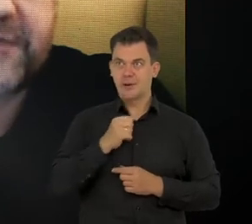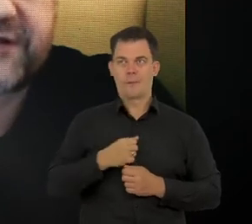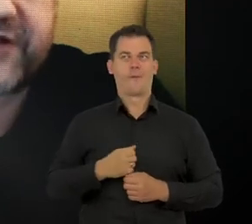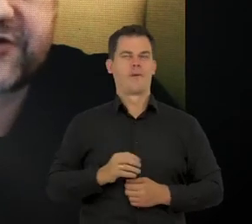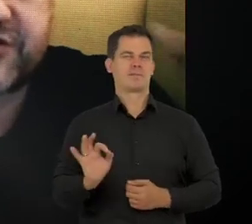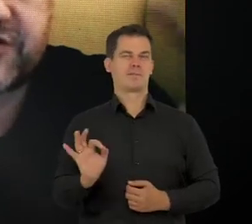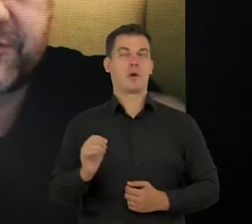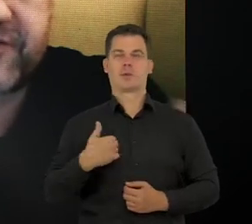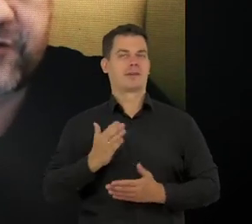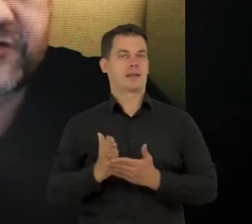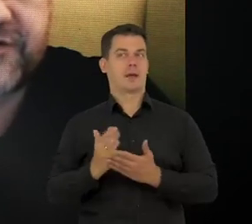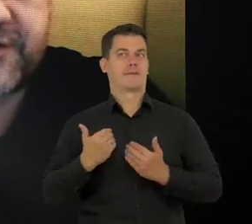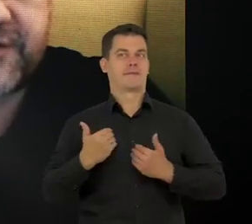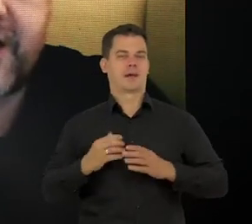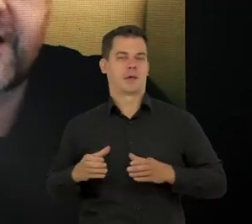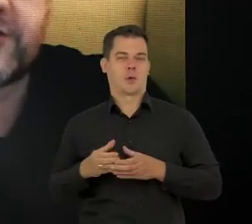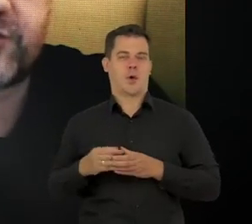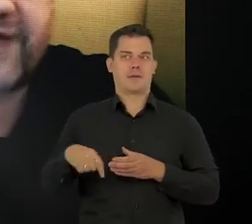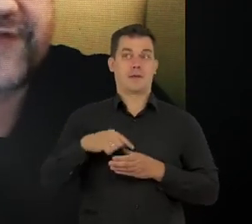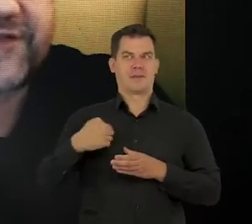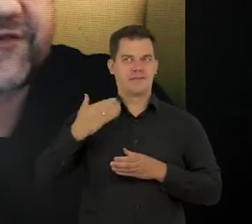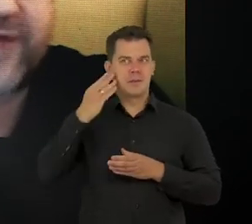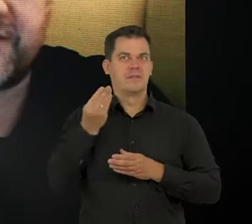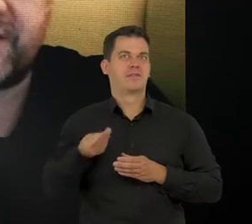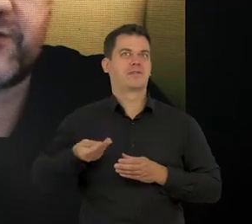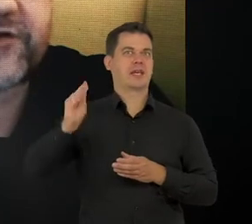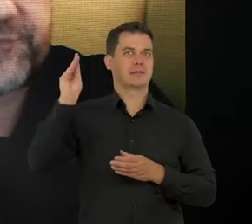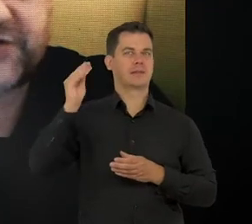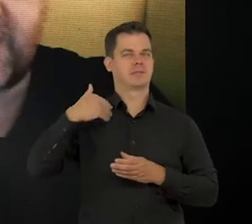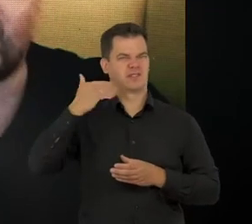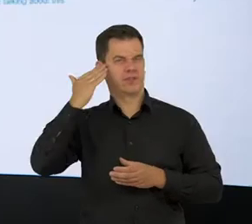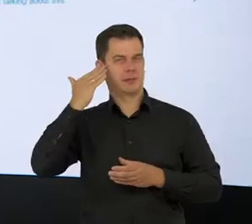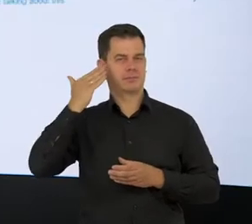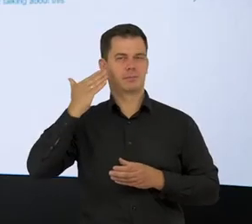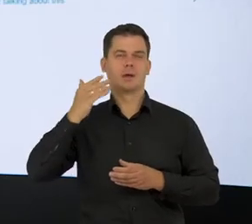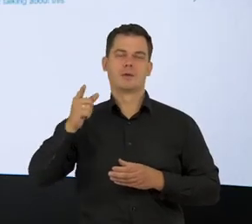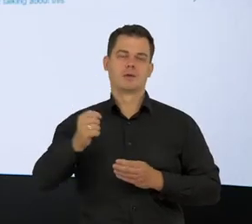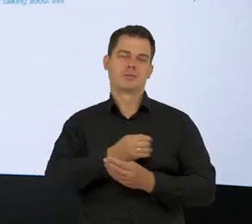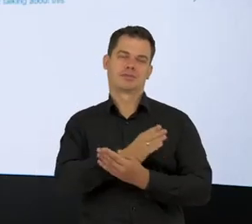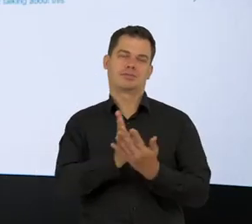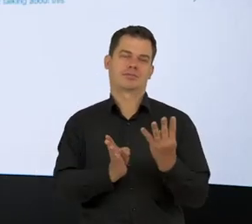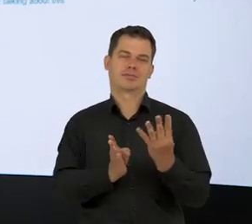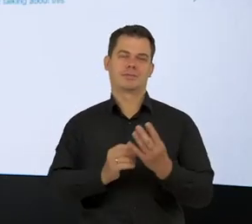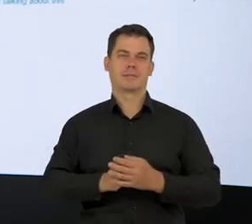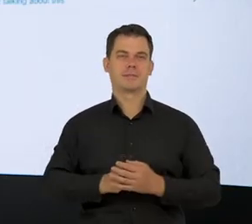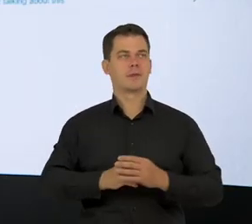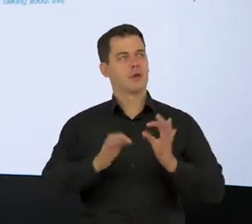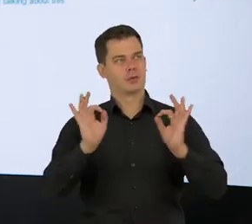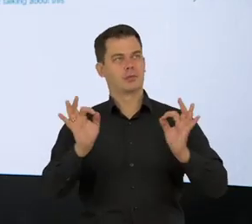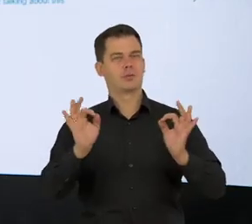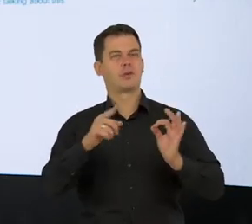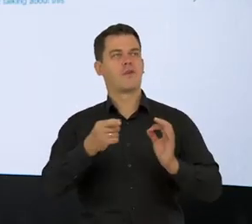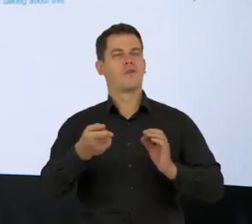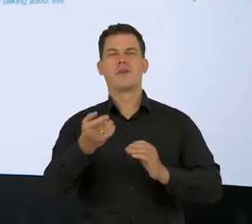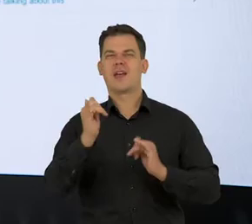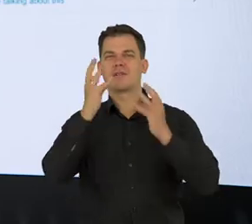i mamy wtedy wrażenie, że jesteśmy w ekskluzywnym bronie, które wie coś więcej, które coś przejrzały. Rozumiem. To są takie trzy elementy. Rozumiem. takim razie zobaczmy,